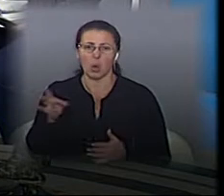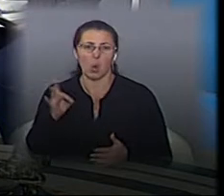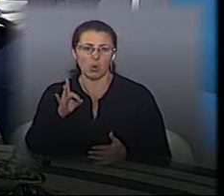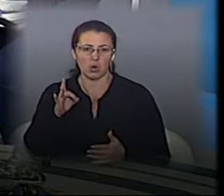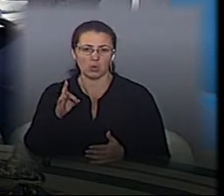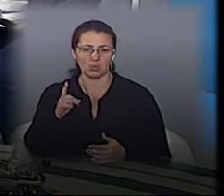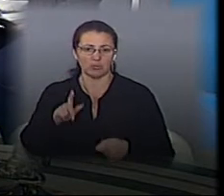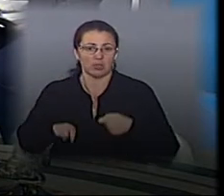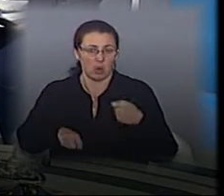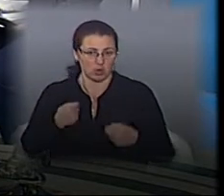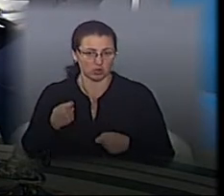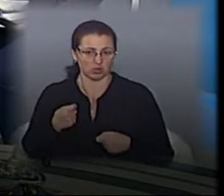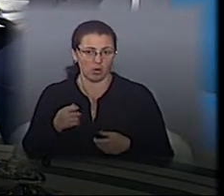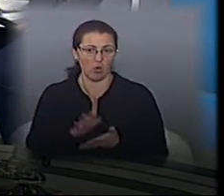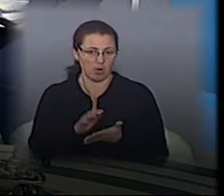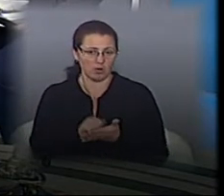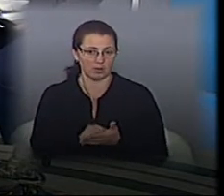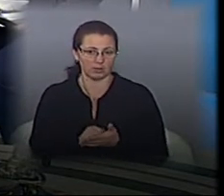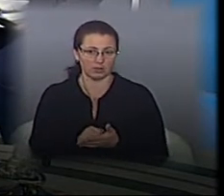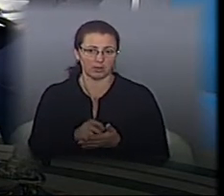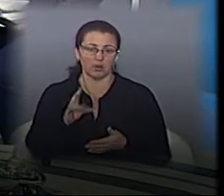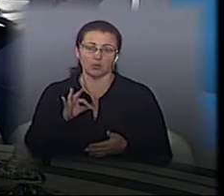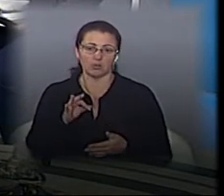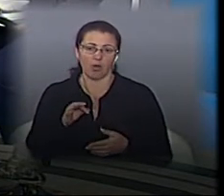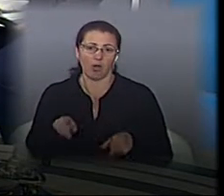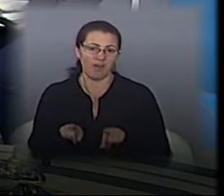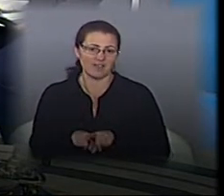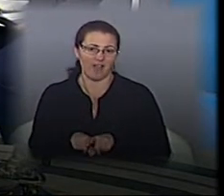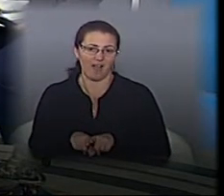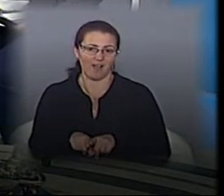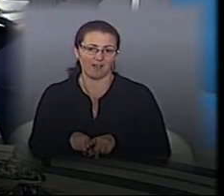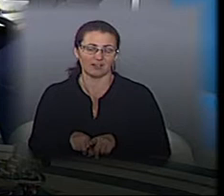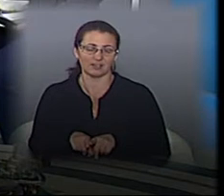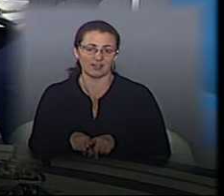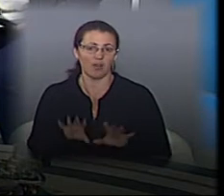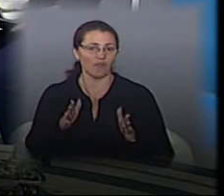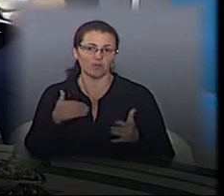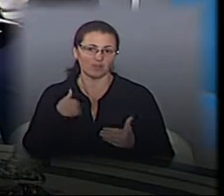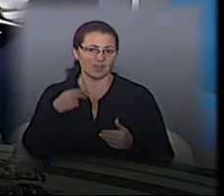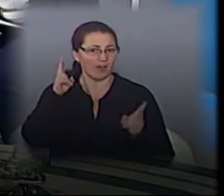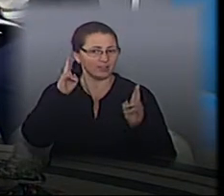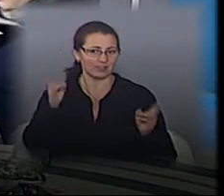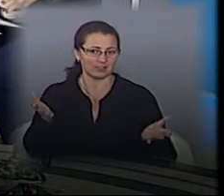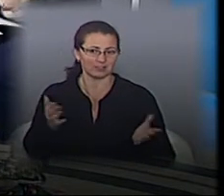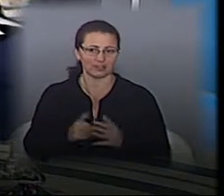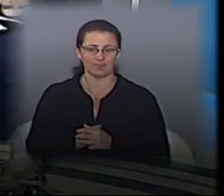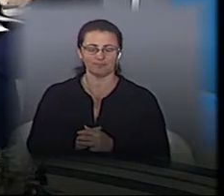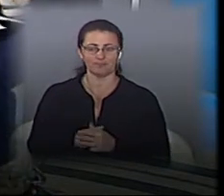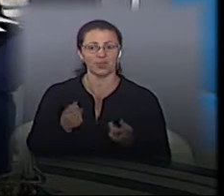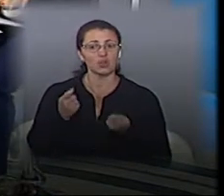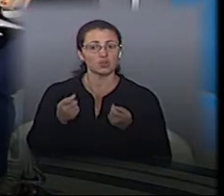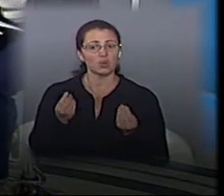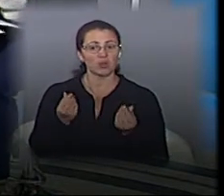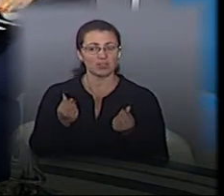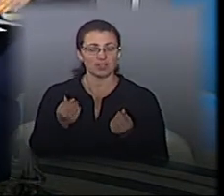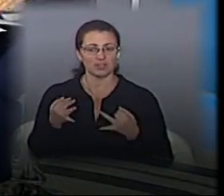принаймні, про те, щоб поки що така шкода заявлялася, була відшкодована, мені такі випадки не відомо. Трішки про фінанси